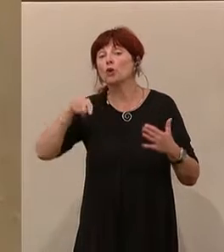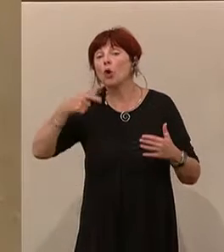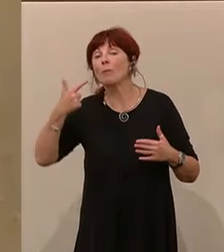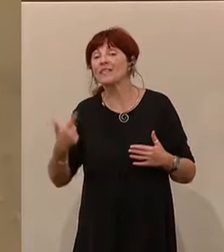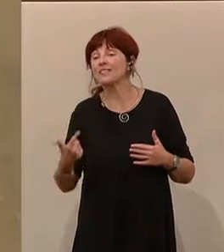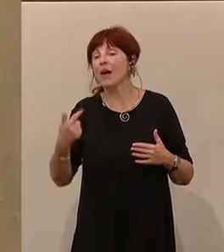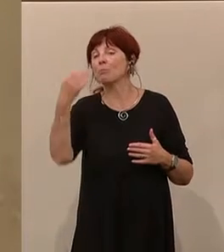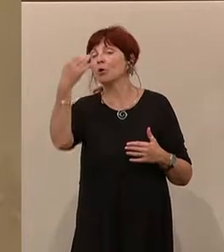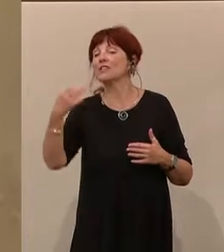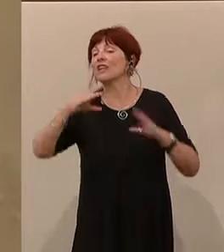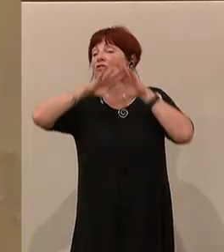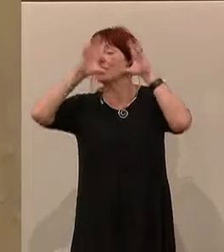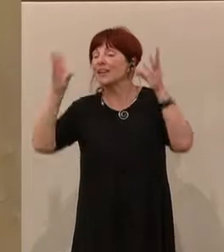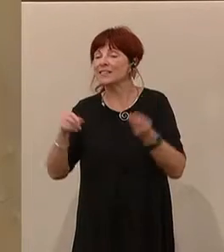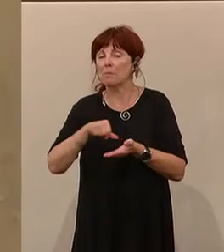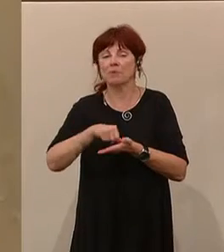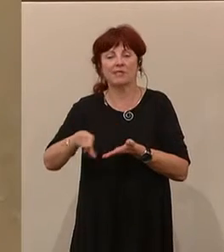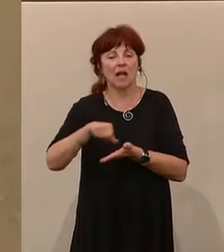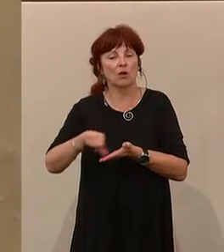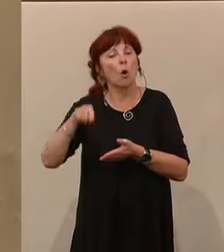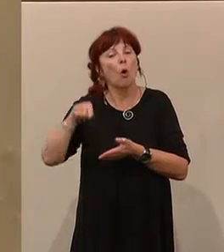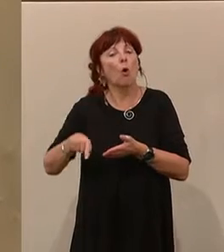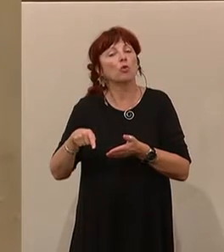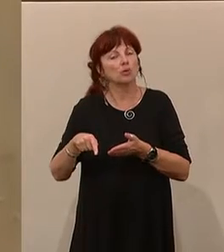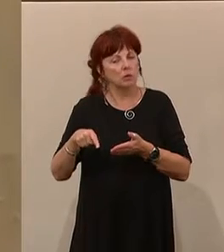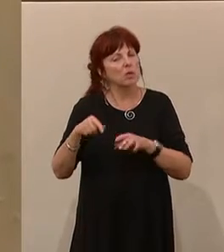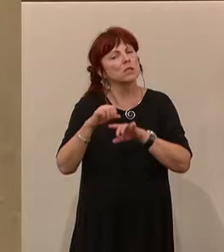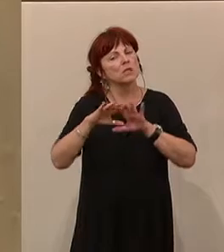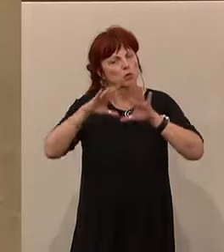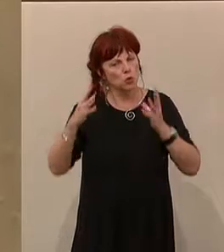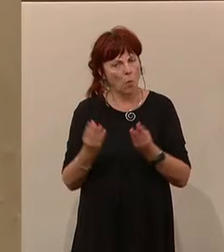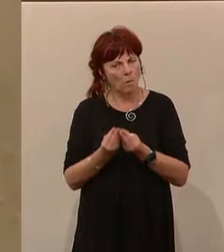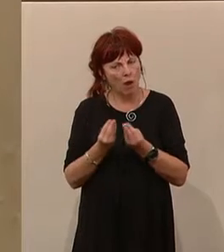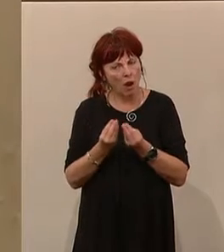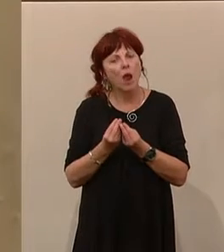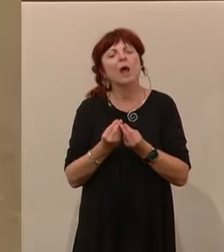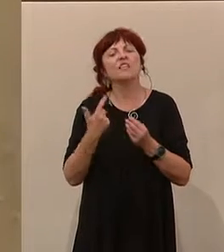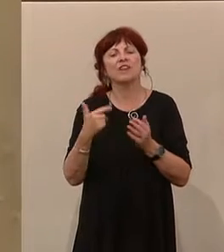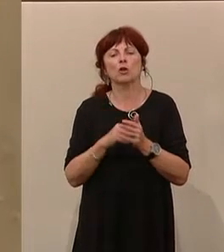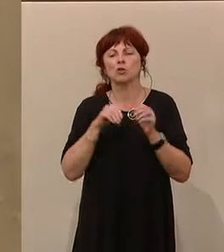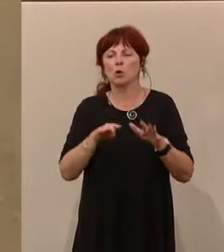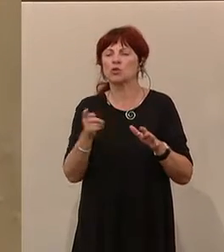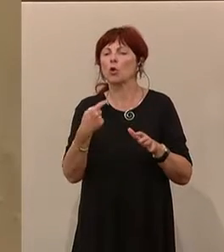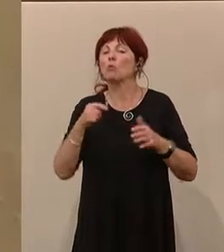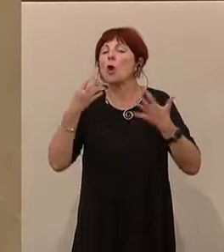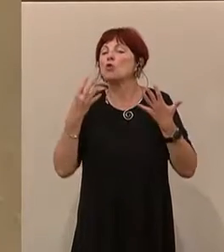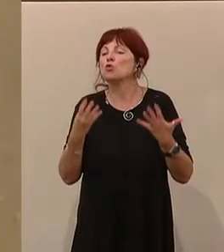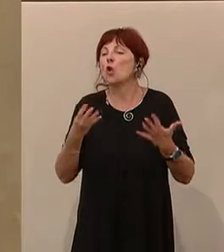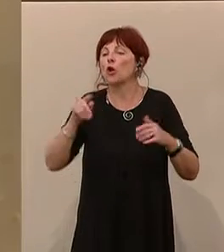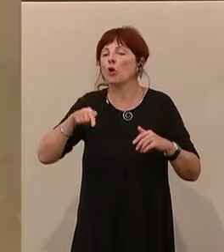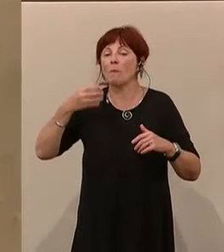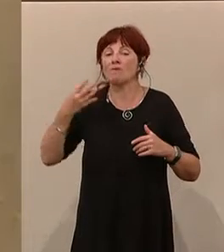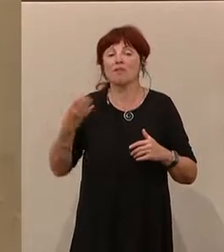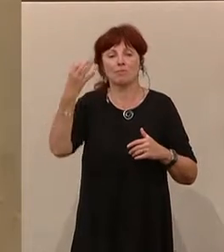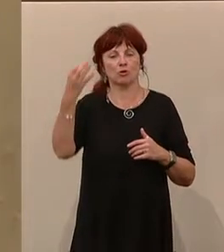Gesamtauszahlungen. Und dieser Betrag steigt 2019 auf 9,4 Prozent der Gesamtauszahlungen. Das heißt, es